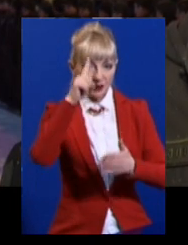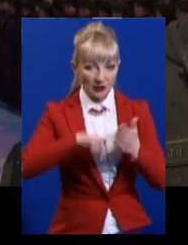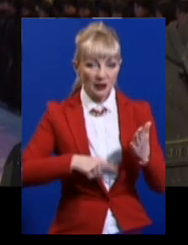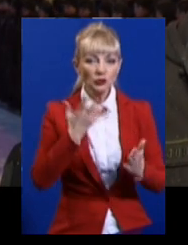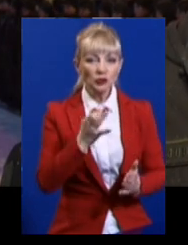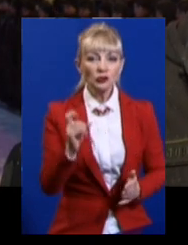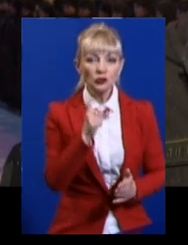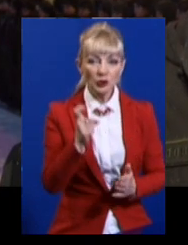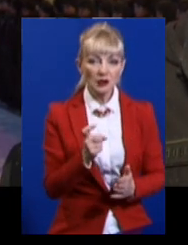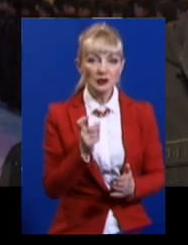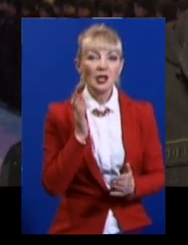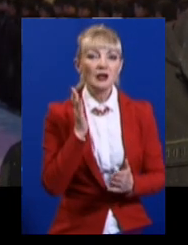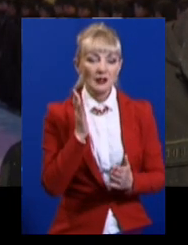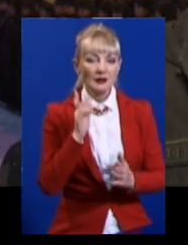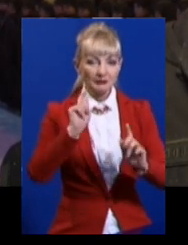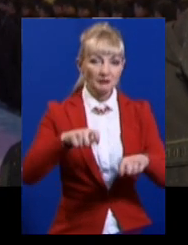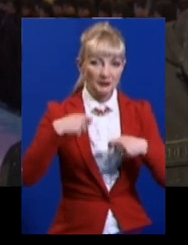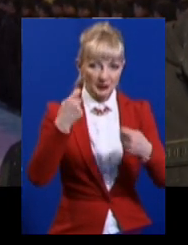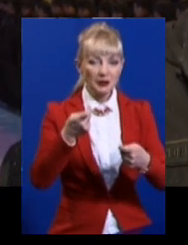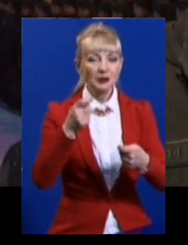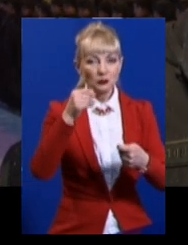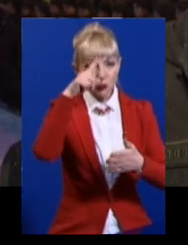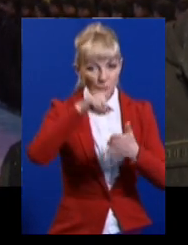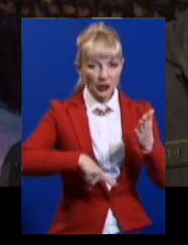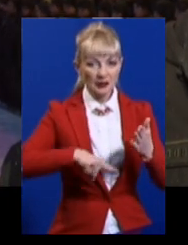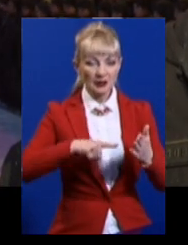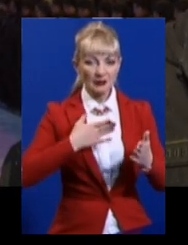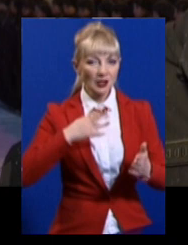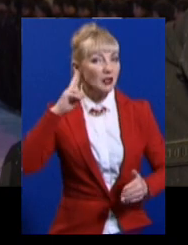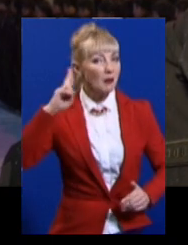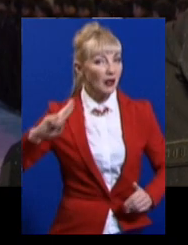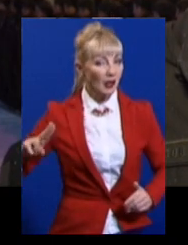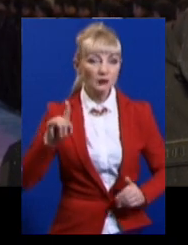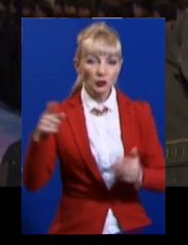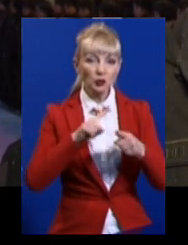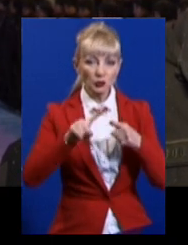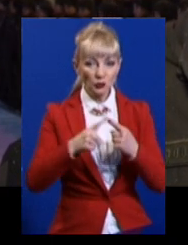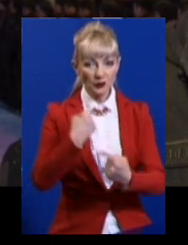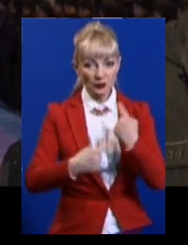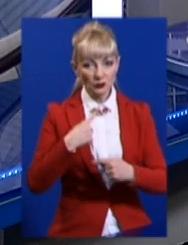додадуть в певності нашим морякам, що вони скоро повернуться додому».